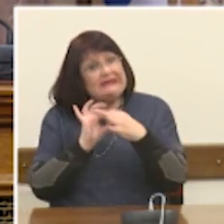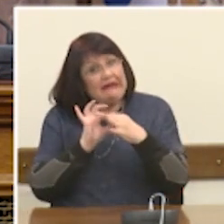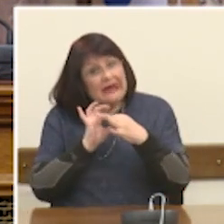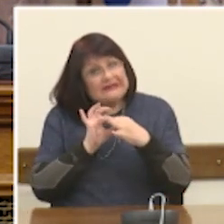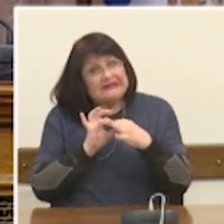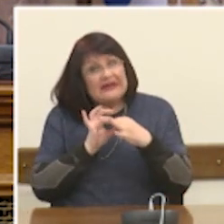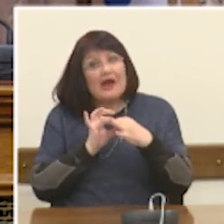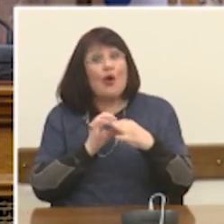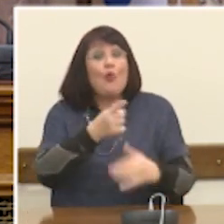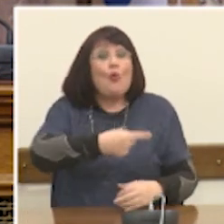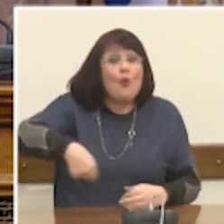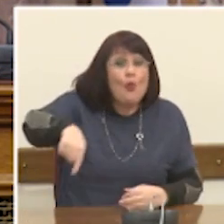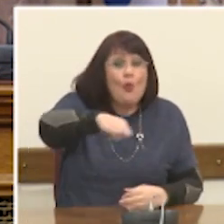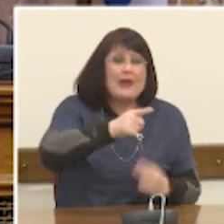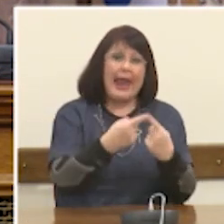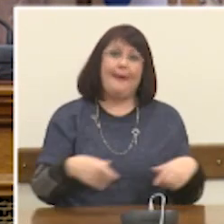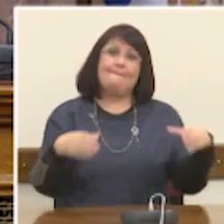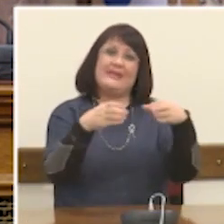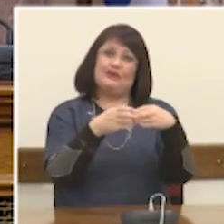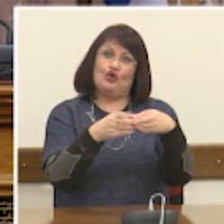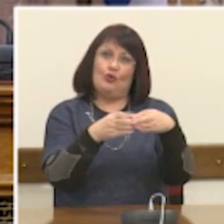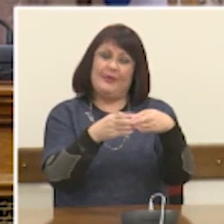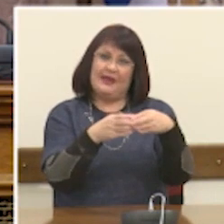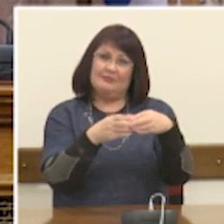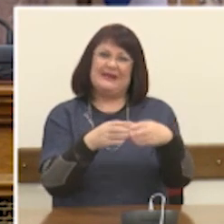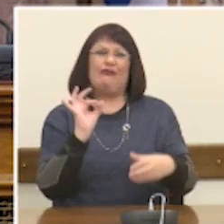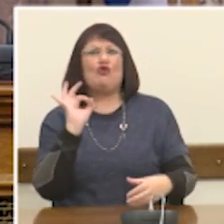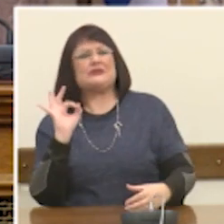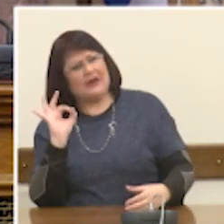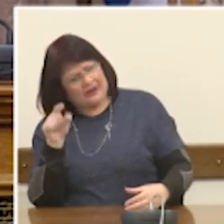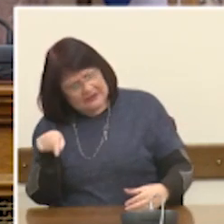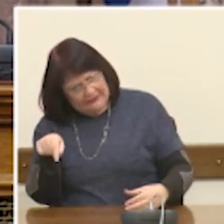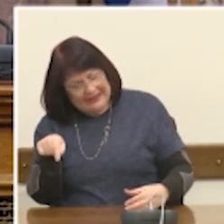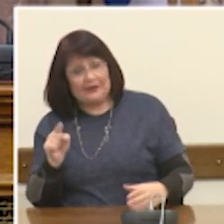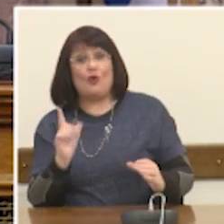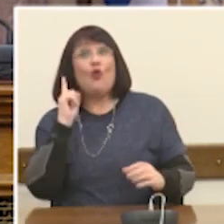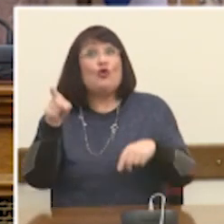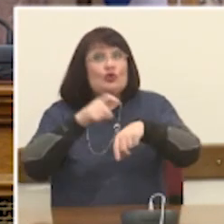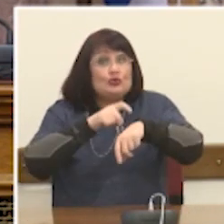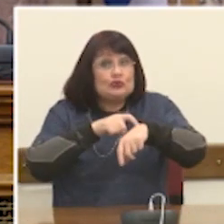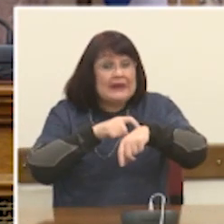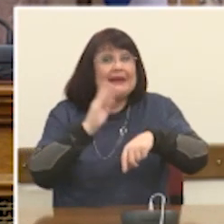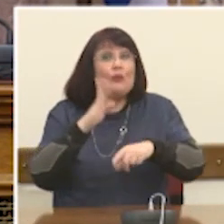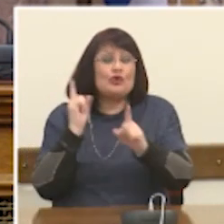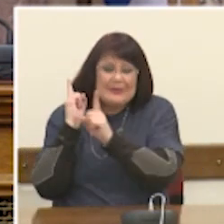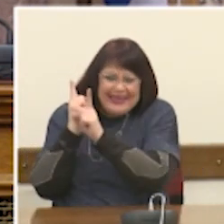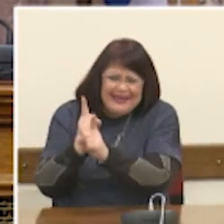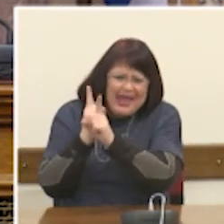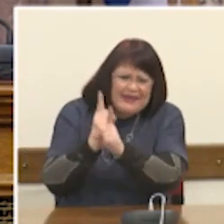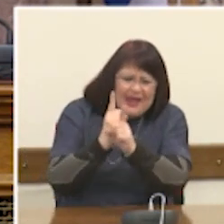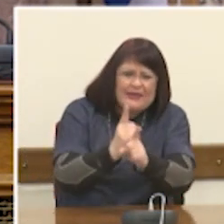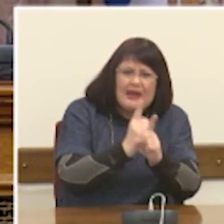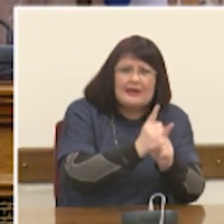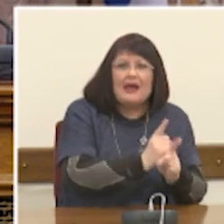σας με την Επιτροπή Foresight για να μπορέσουμε όλο ένα και περισσότερο να εξειδικεύουμε αυτά τα